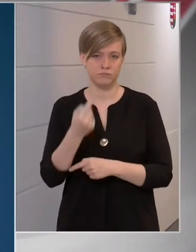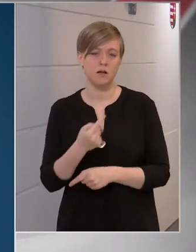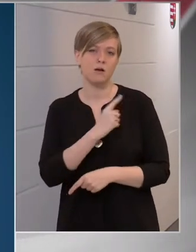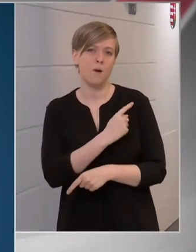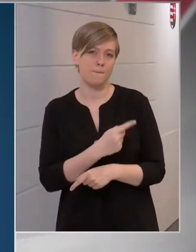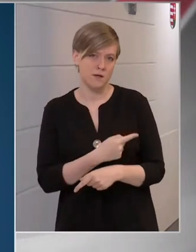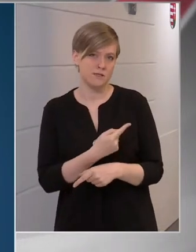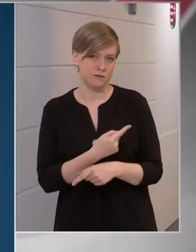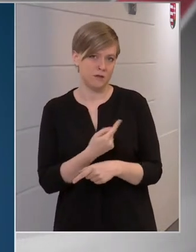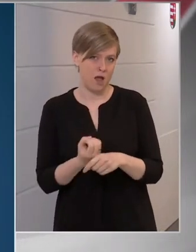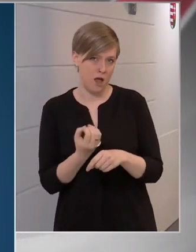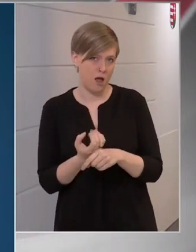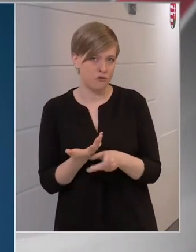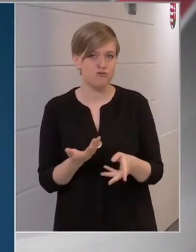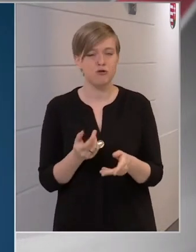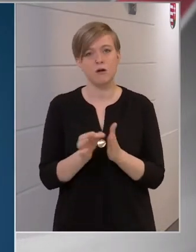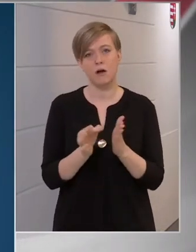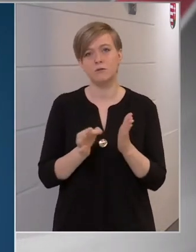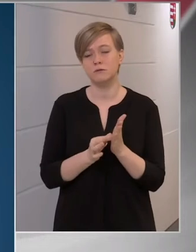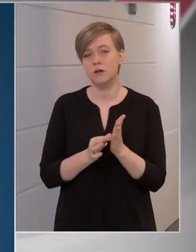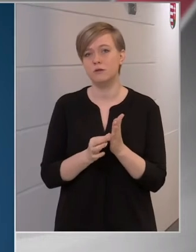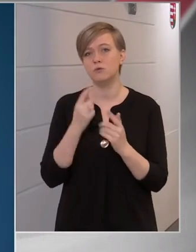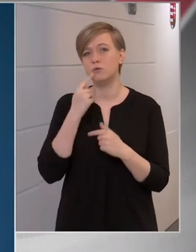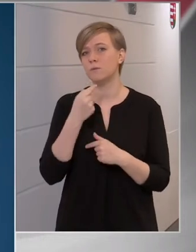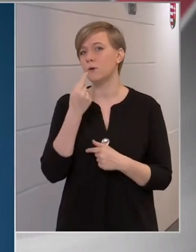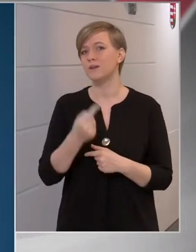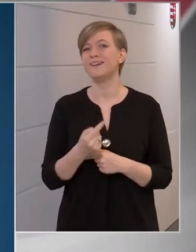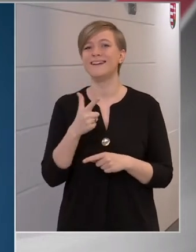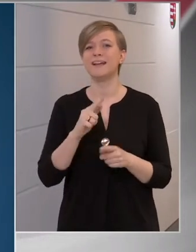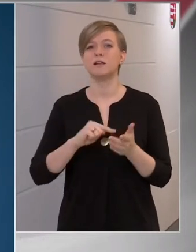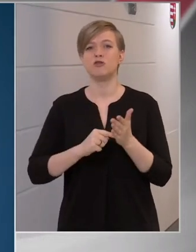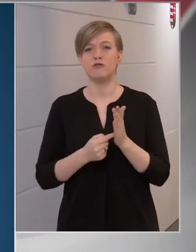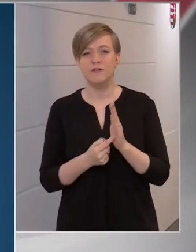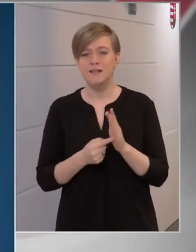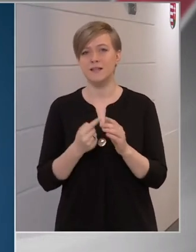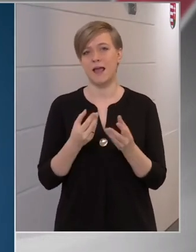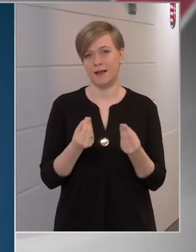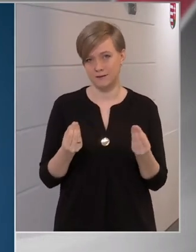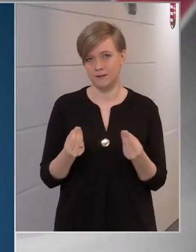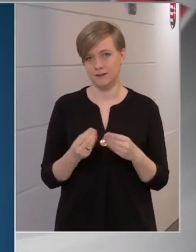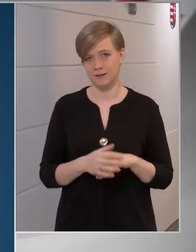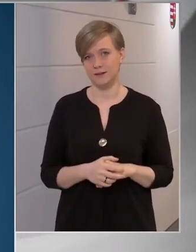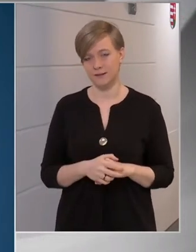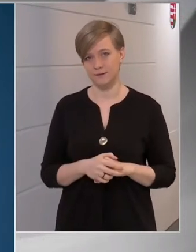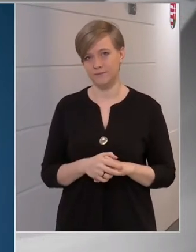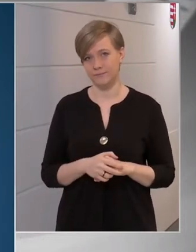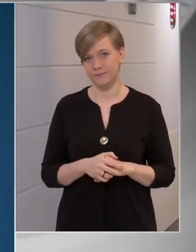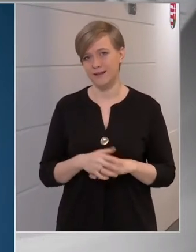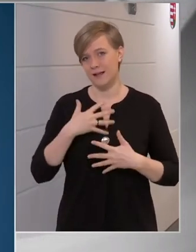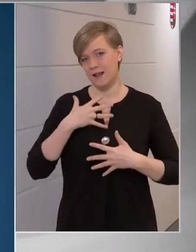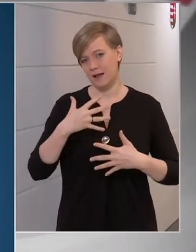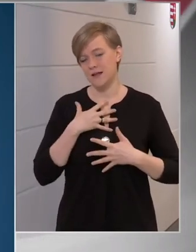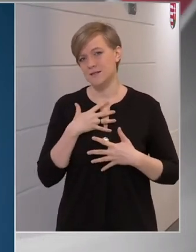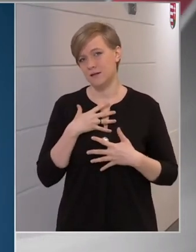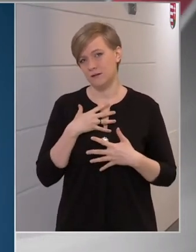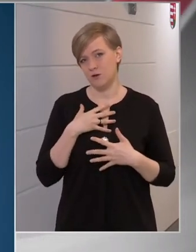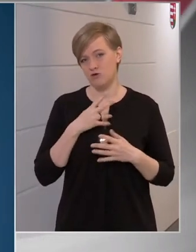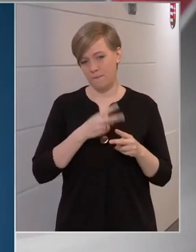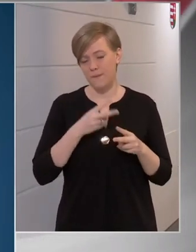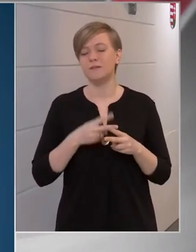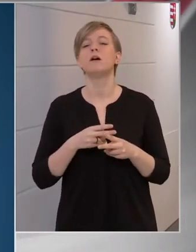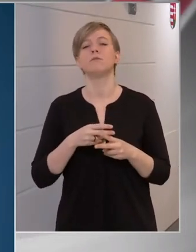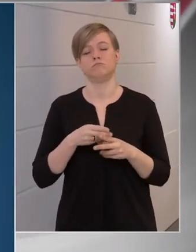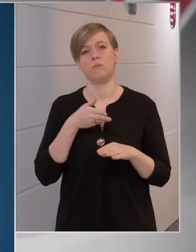kapacitási adatokat. Azt tudjuk mondani, hogy két és fél szer ennyi lélegeztetésre szoruló beteg esetén is van